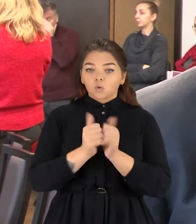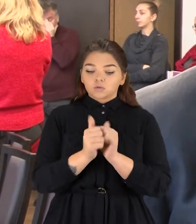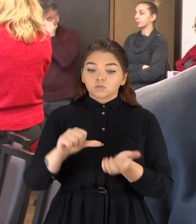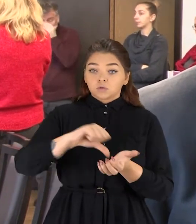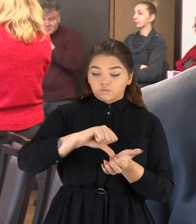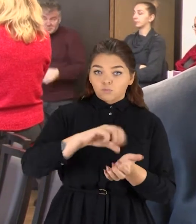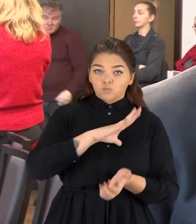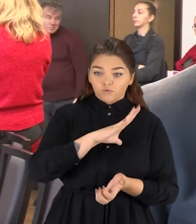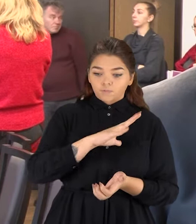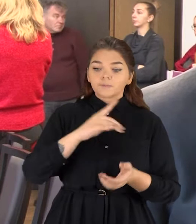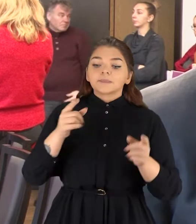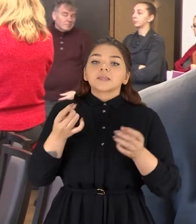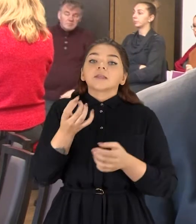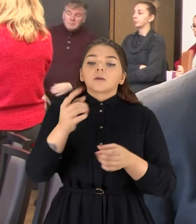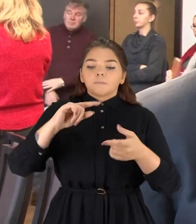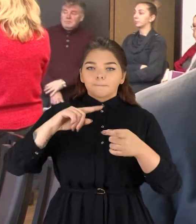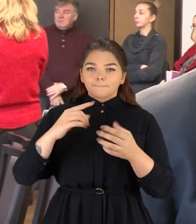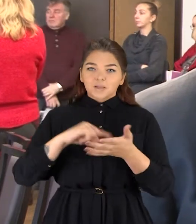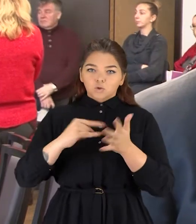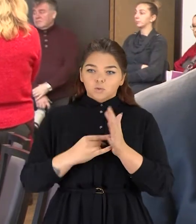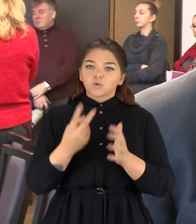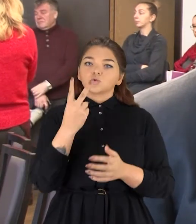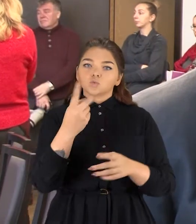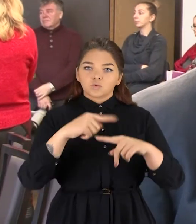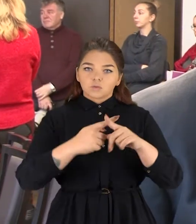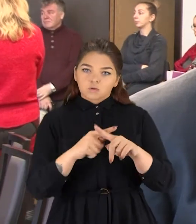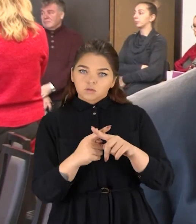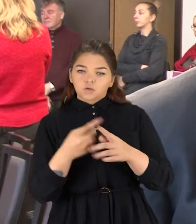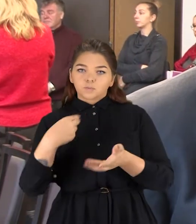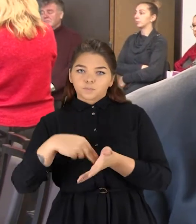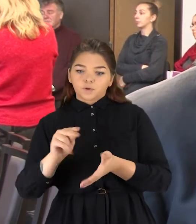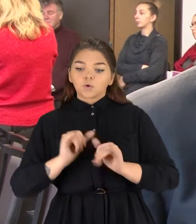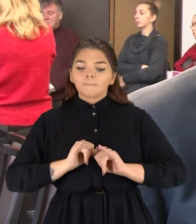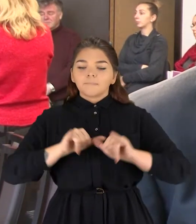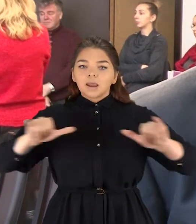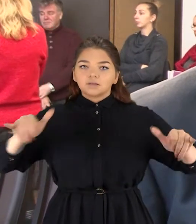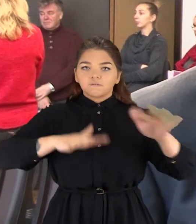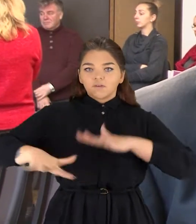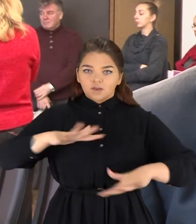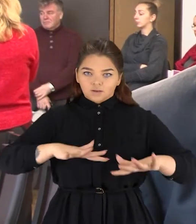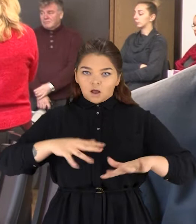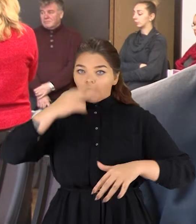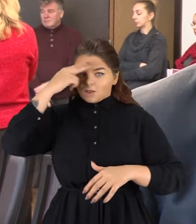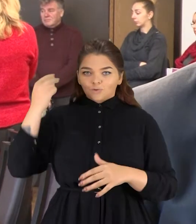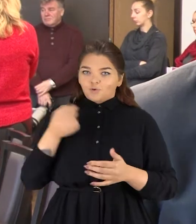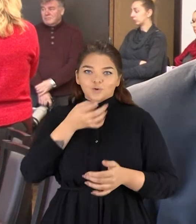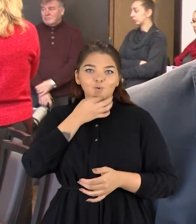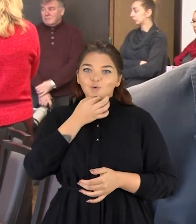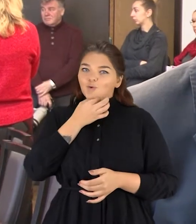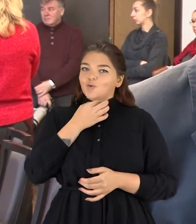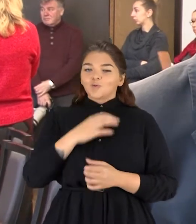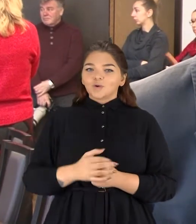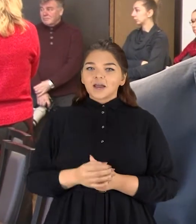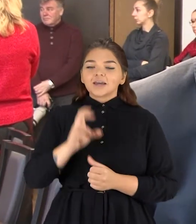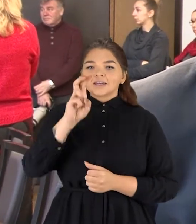šiame konkurse. Planuomis įgyti dar papildomos du įrenginius, kurie plės veiklą būtent tokia, kur Lietuvoje dar nėra